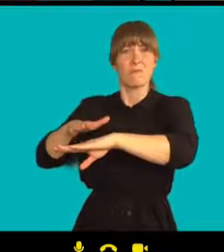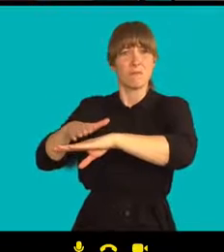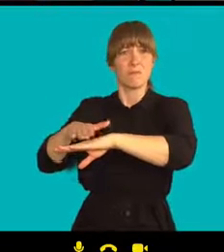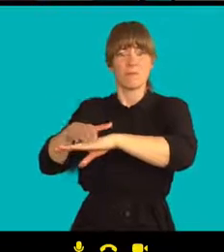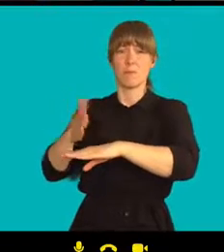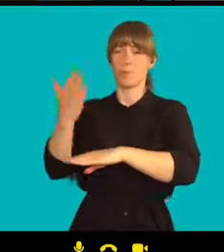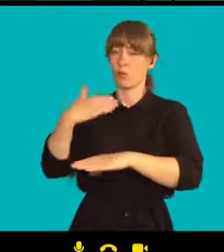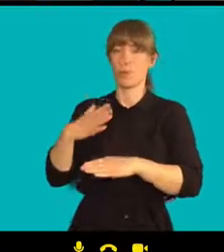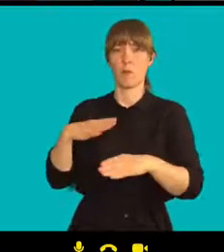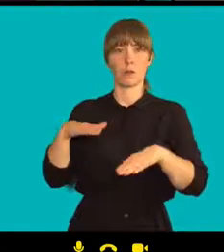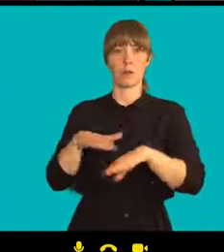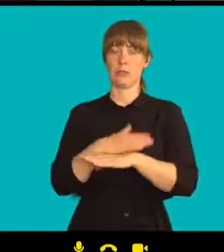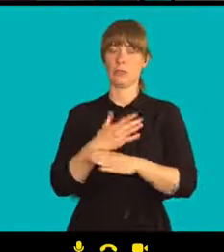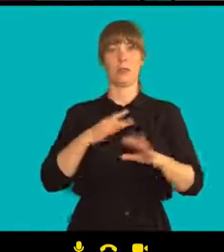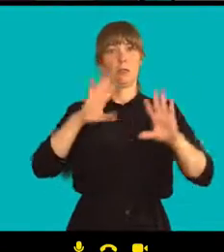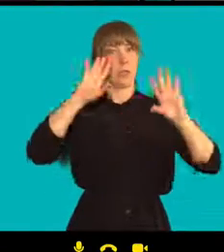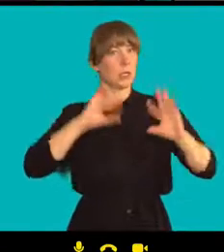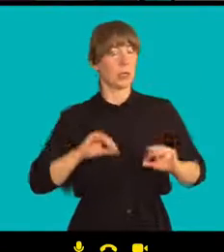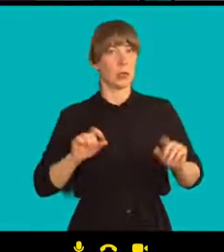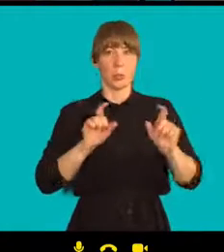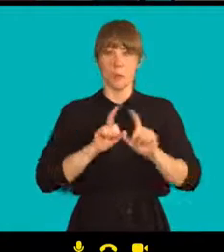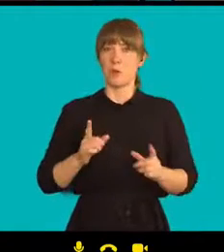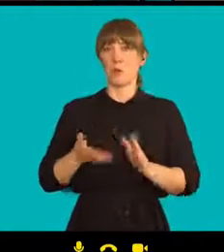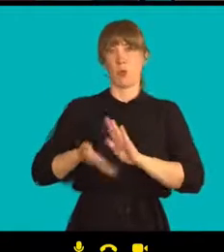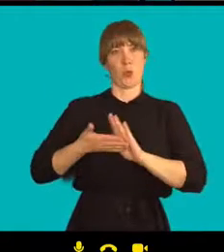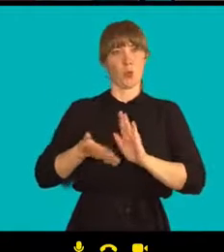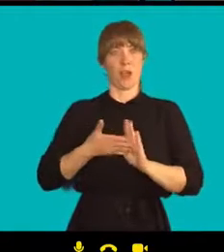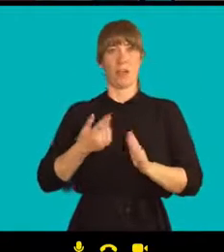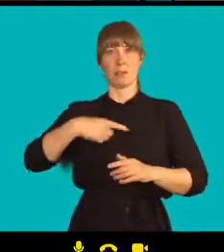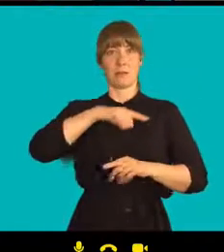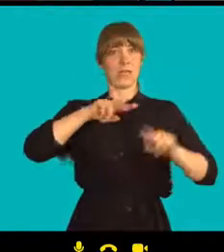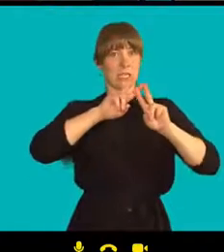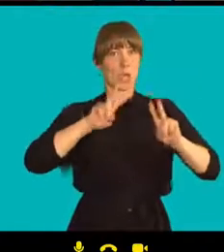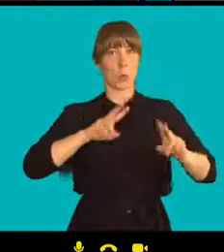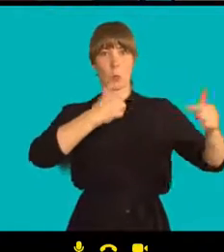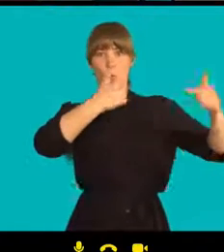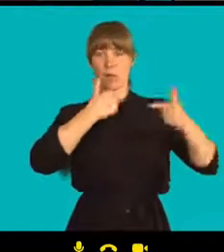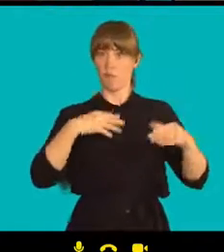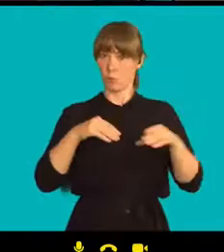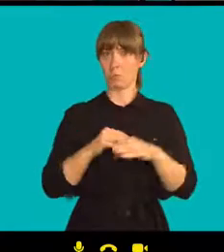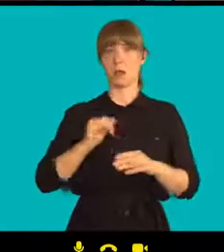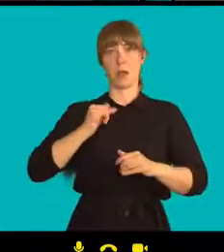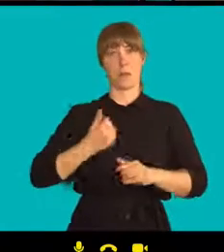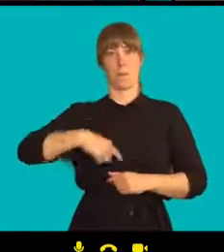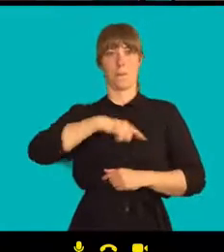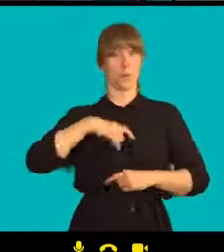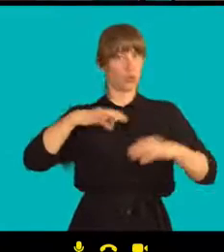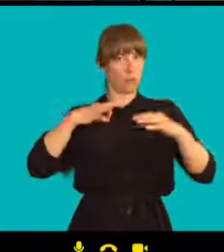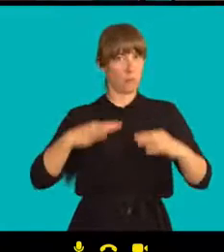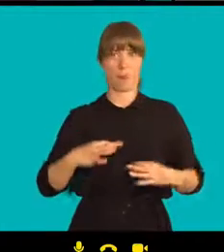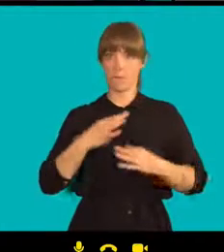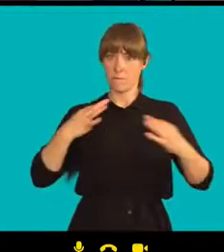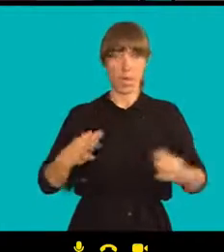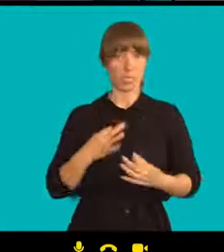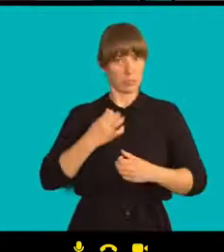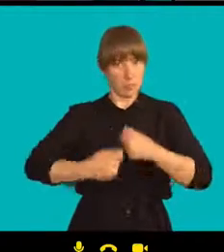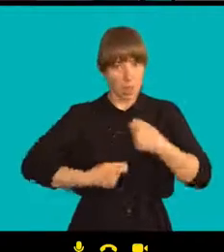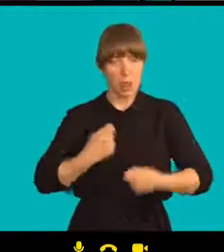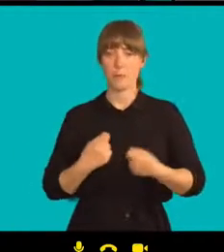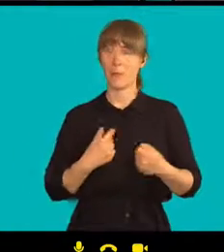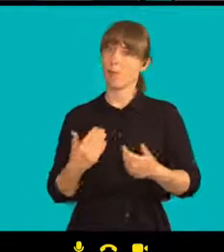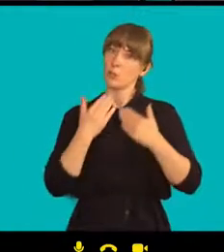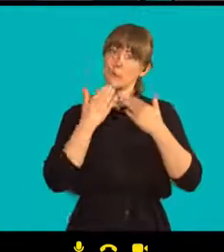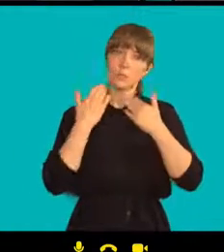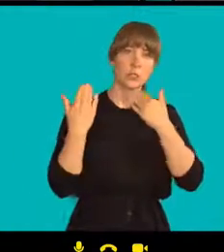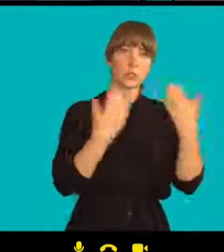že děláme dobrou věc. A byli jsme za to velice vděční. Samozřejmě to je pro nás velmi důležité a hodně lidí